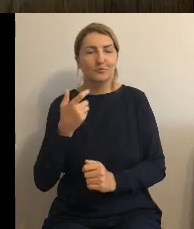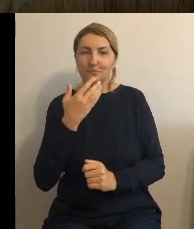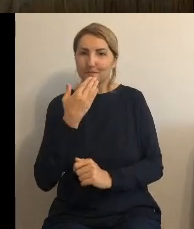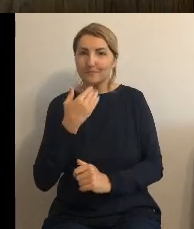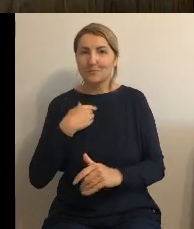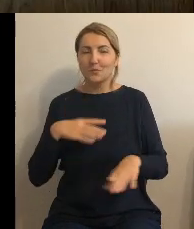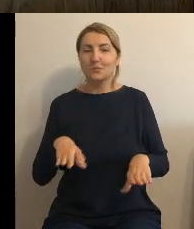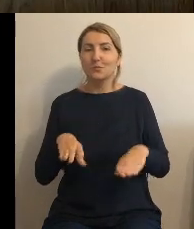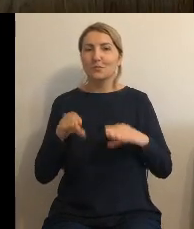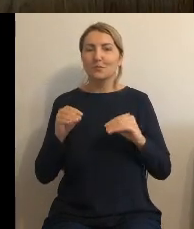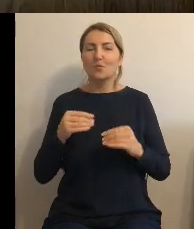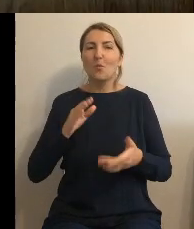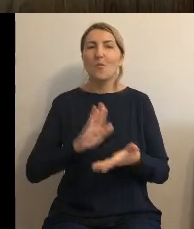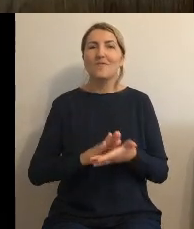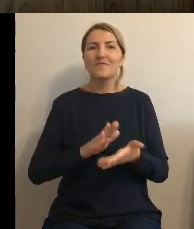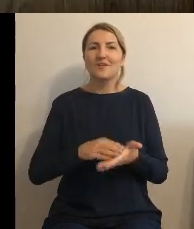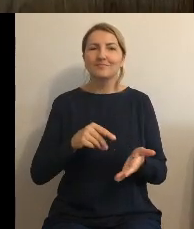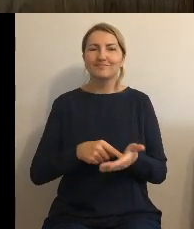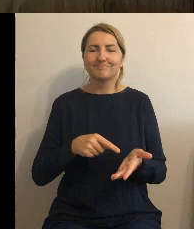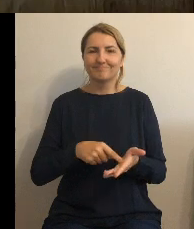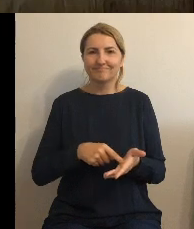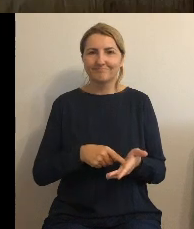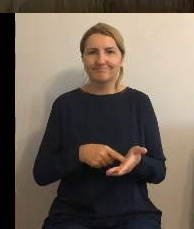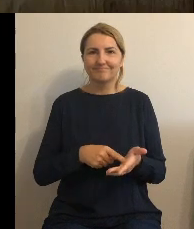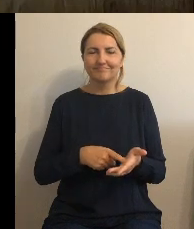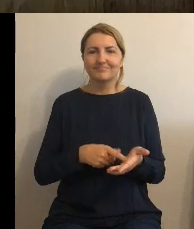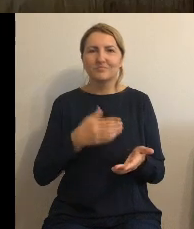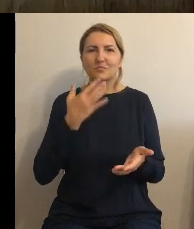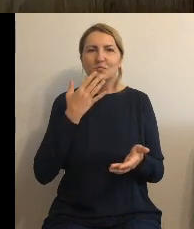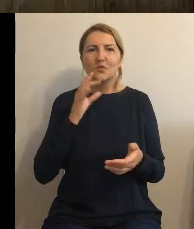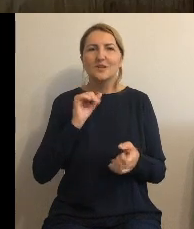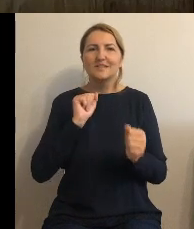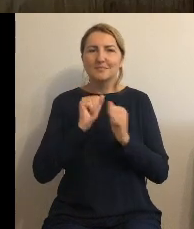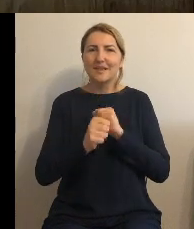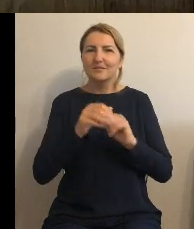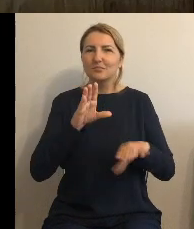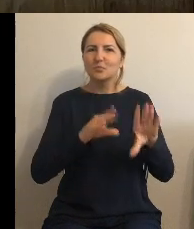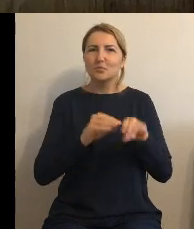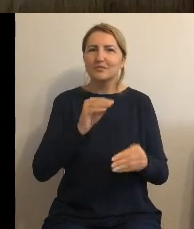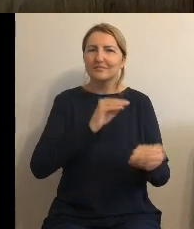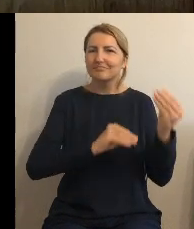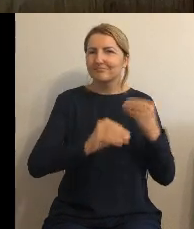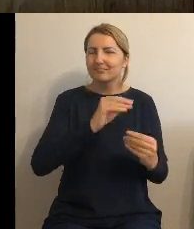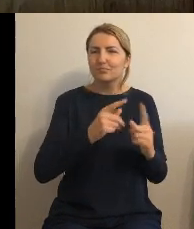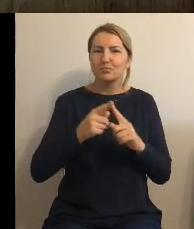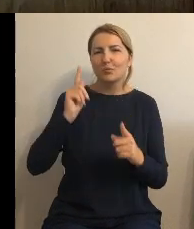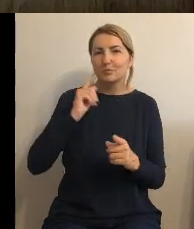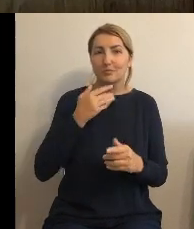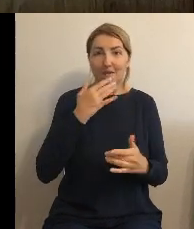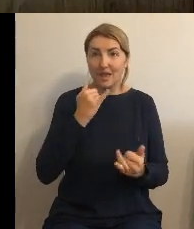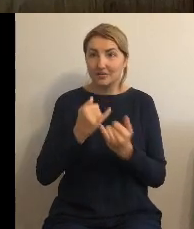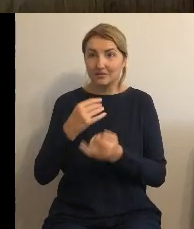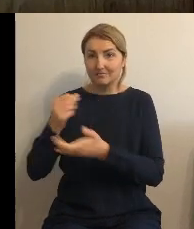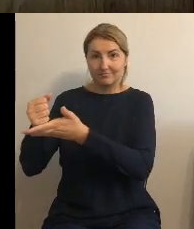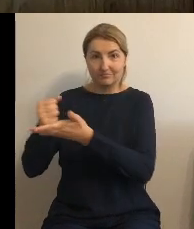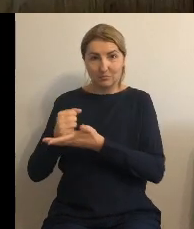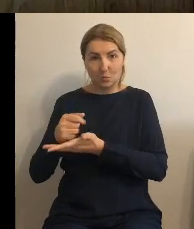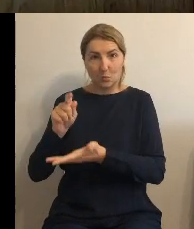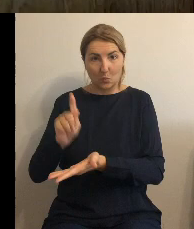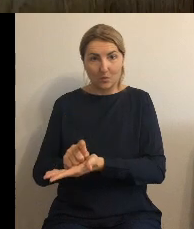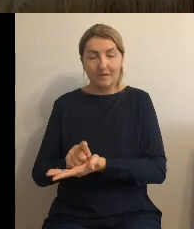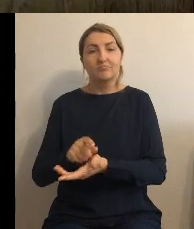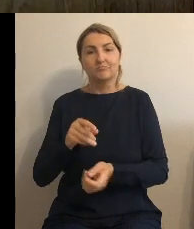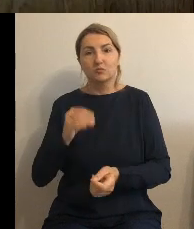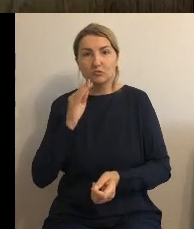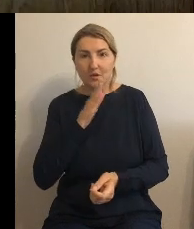uchwale która no determinowała zmianę w budżecie jeżeli by nam się udało te środki pozyskać to też jest szansa na to